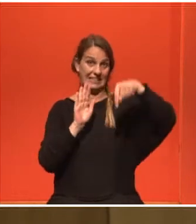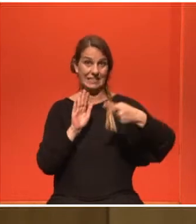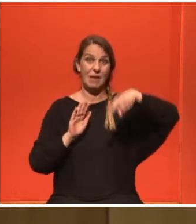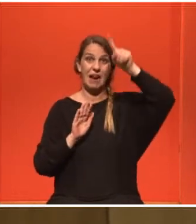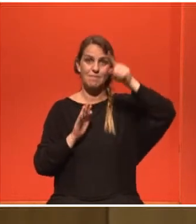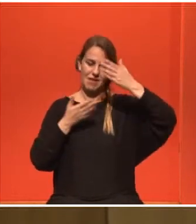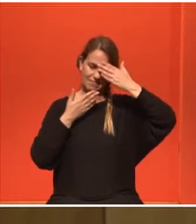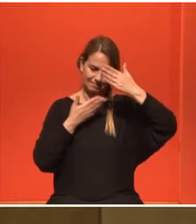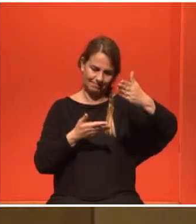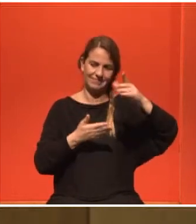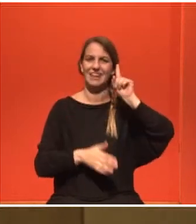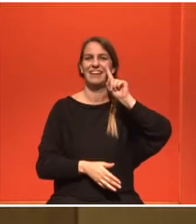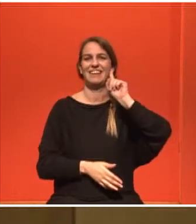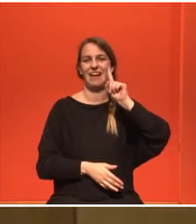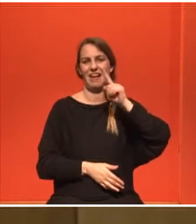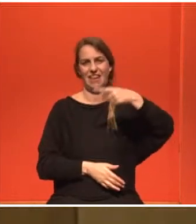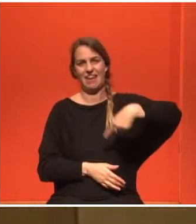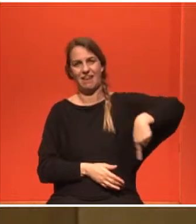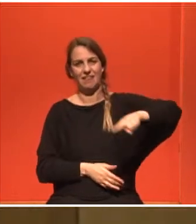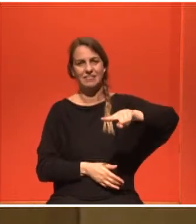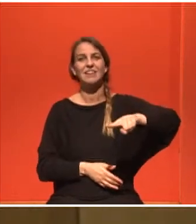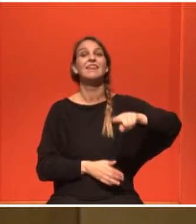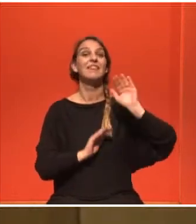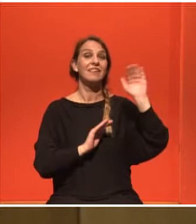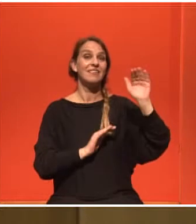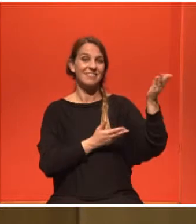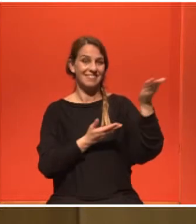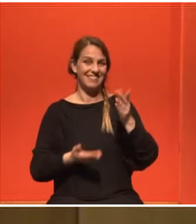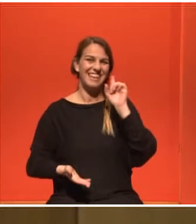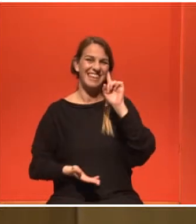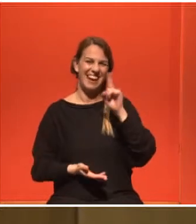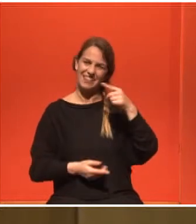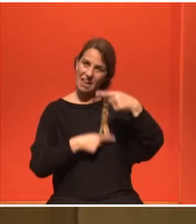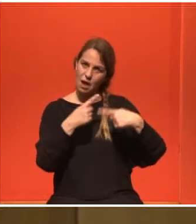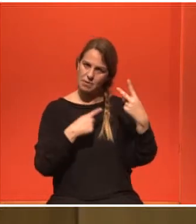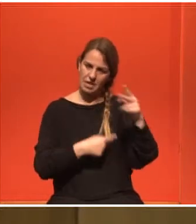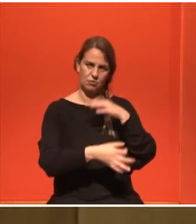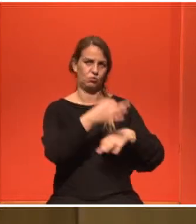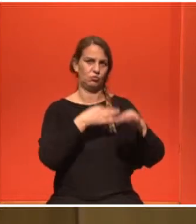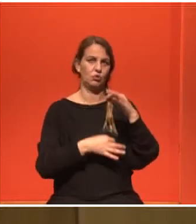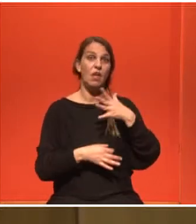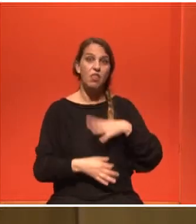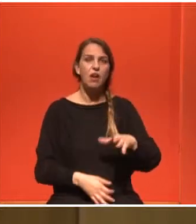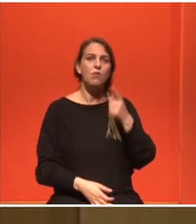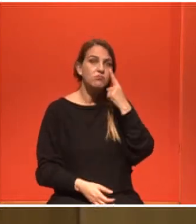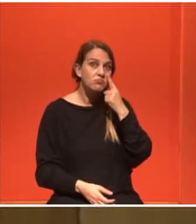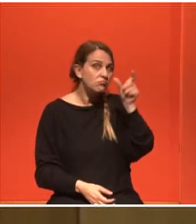γιορτάζει η γυναίκα. Και αυτό έχουμε εδώ τις κυρίες μας, με τη βιωματική εμπειρία, να μιλήσουμε μαζί τους, να ακούσουμε.